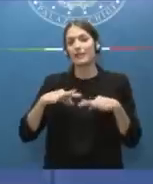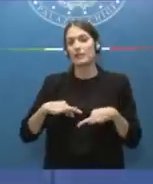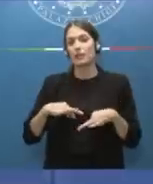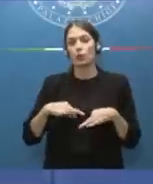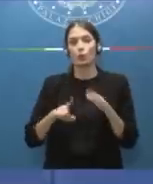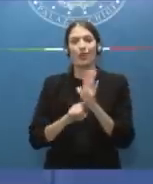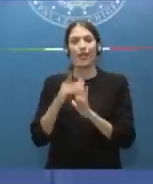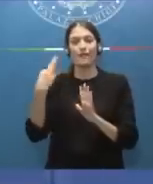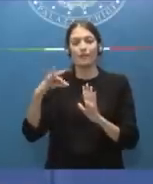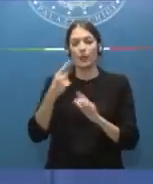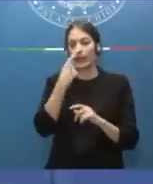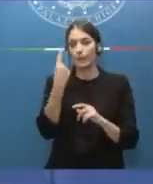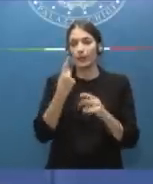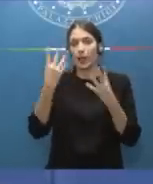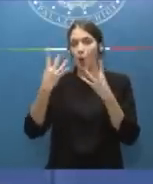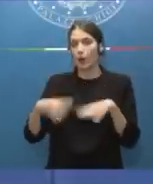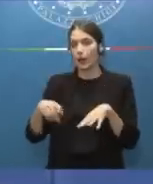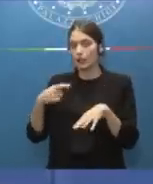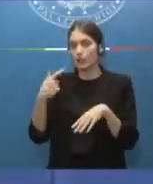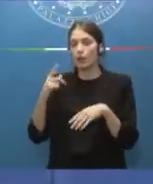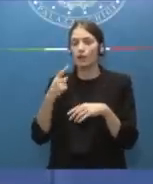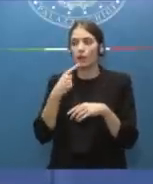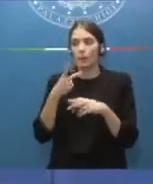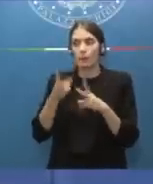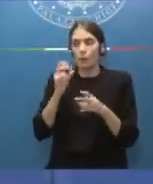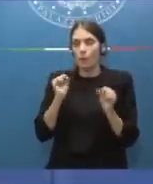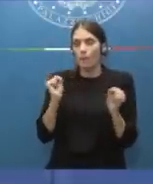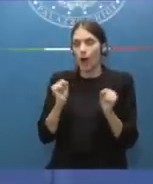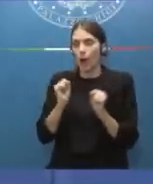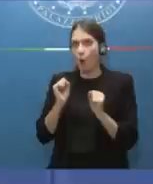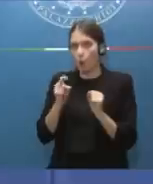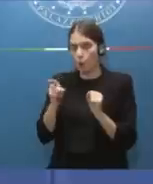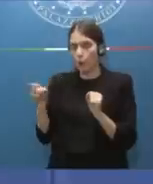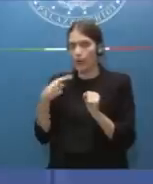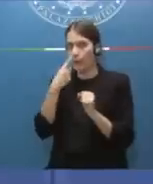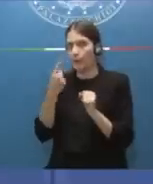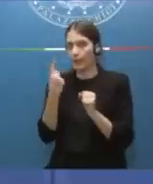criminalità organizzata e più temuti dalla criminalità organizzata venga meno.